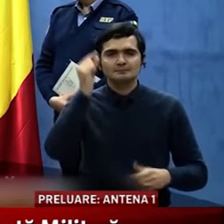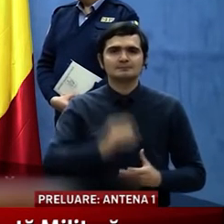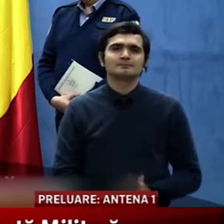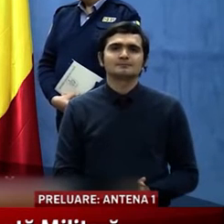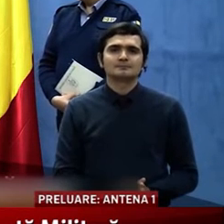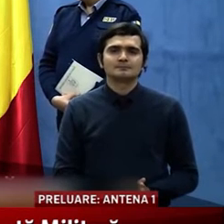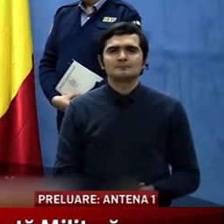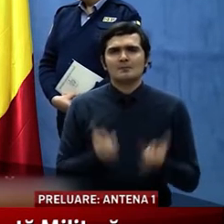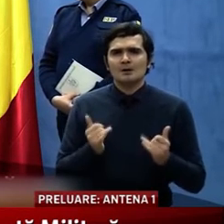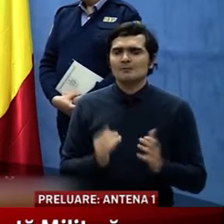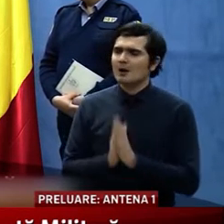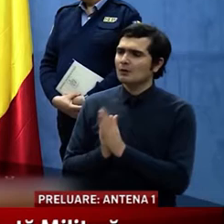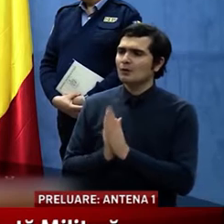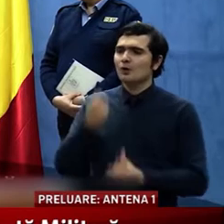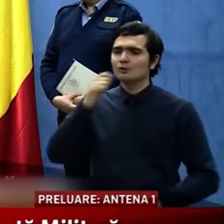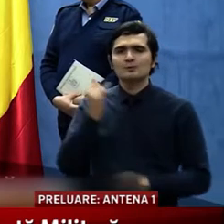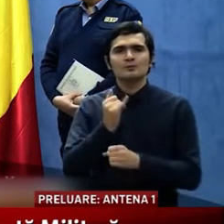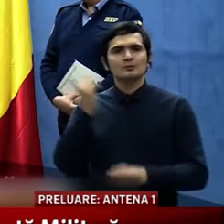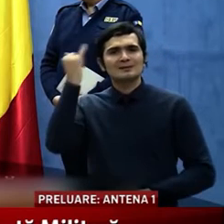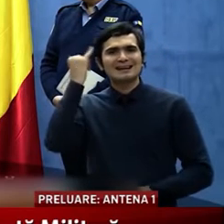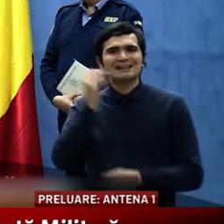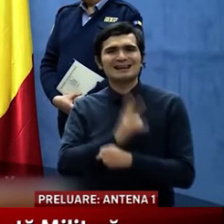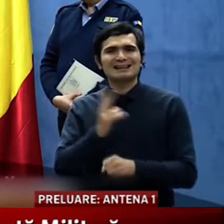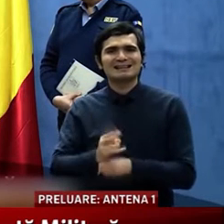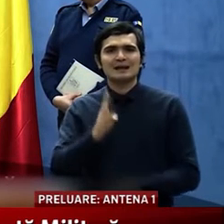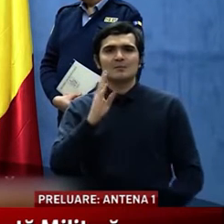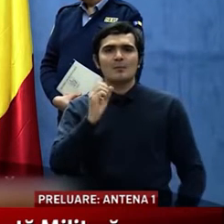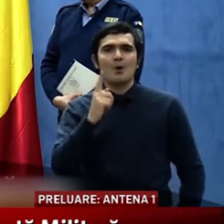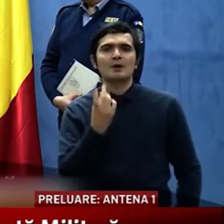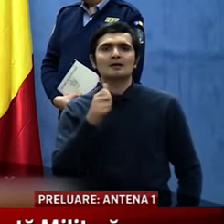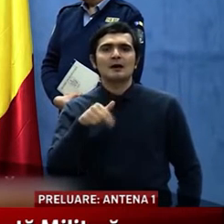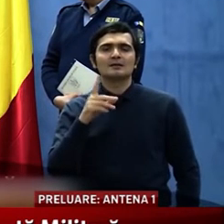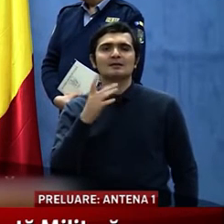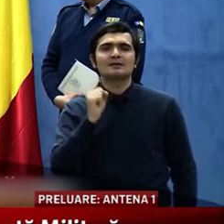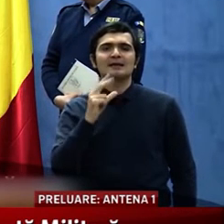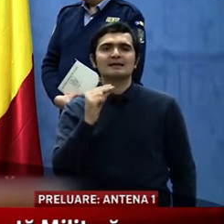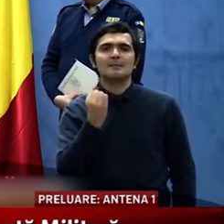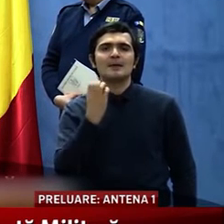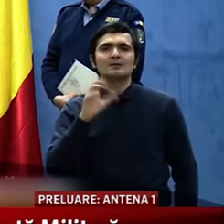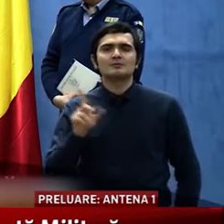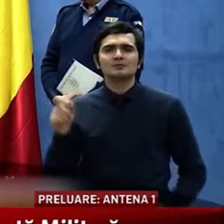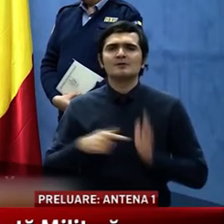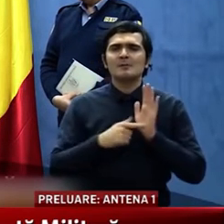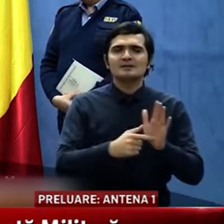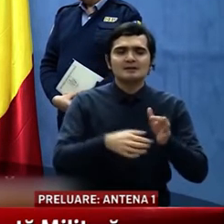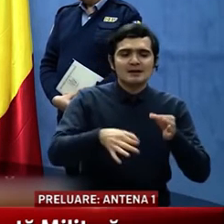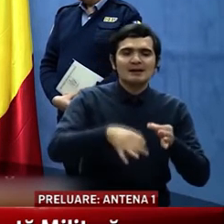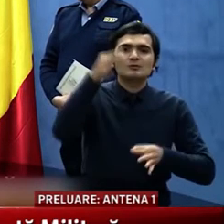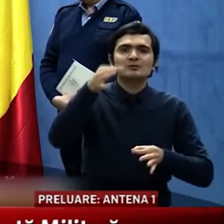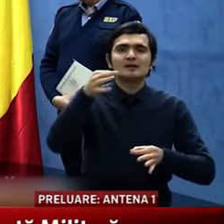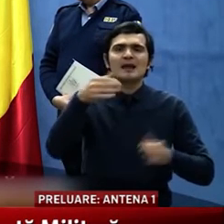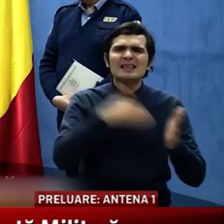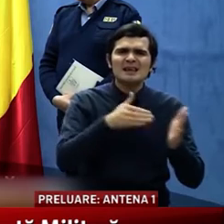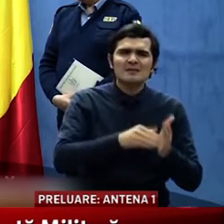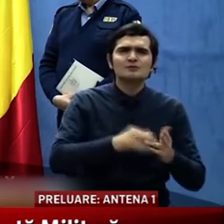Îl rog acum pe domnul secretar de stat Bogdan Despescu să vă prezinte rezultatele misiunilor, dar și modul în care vom